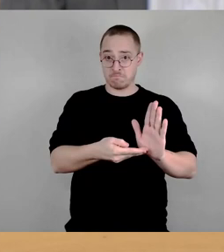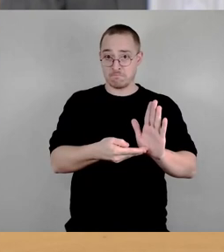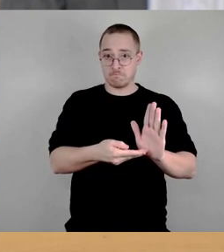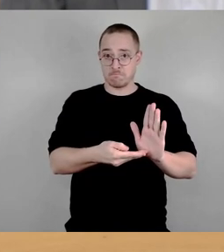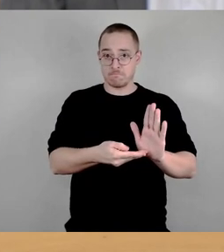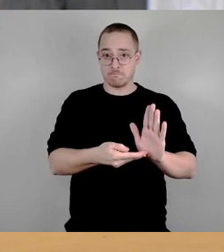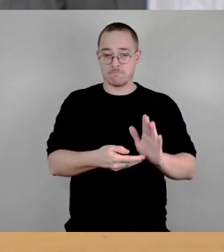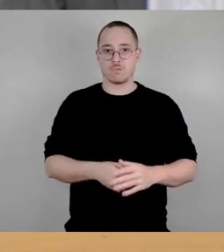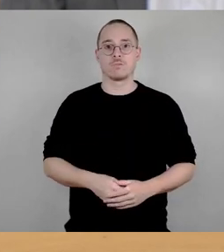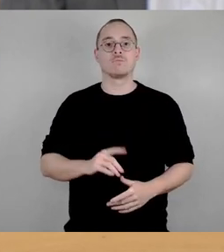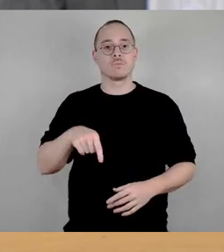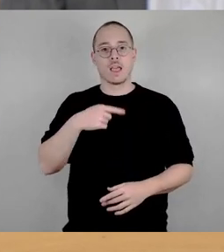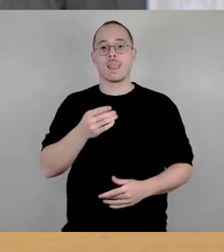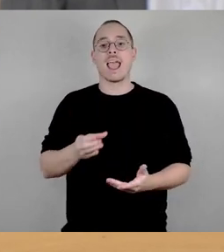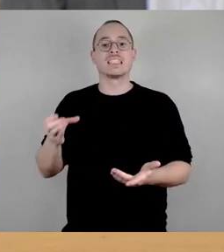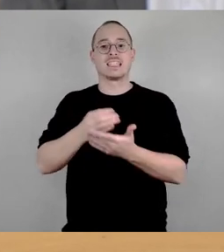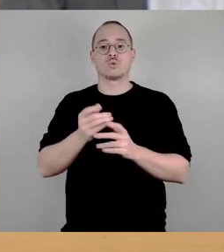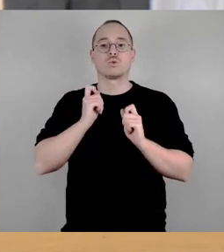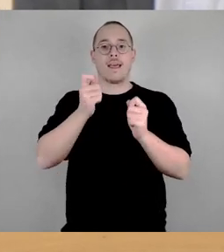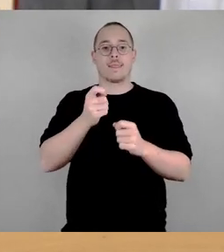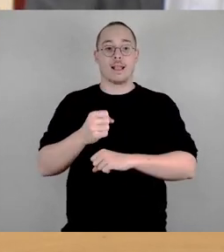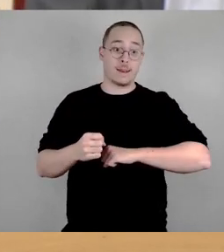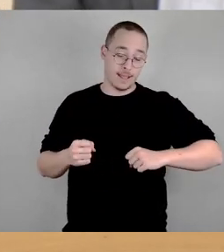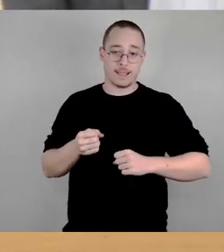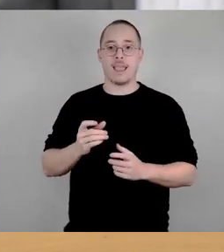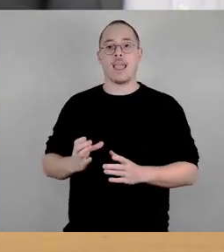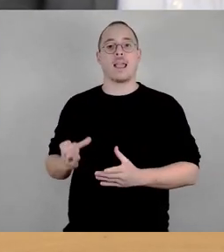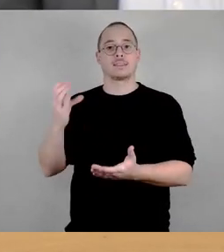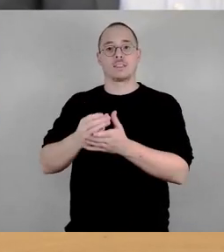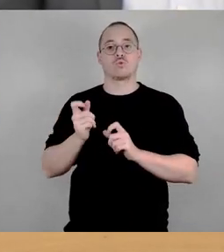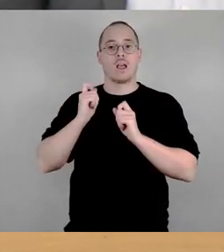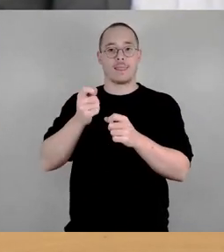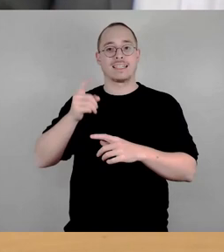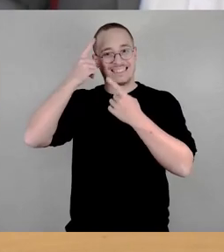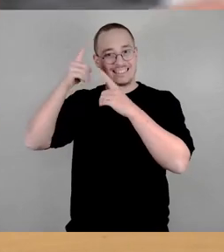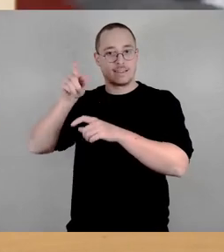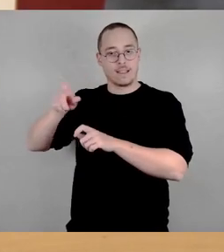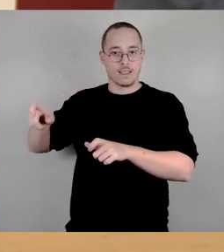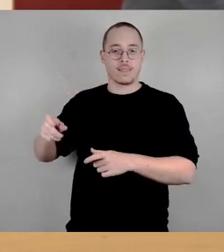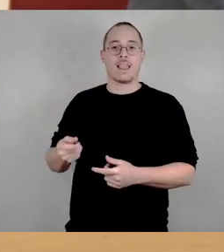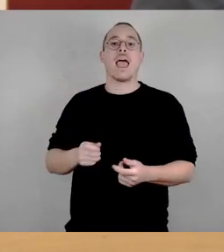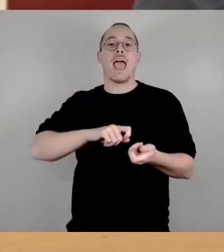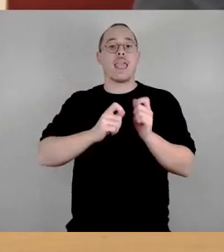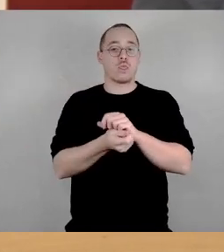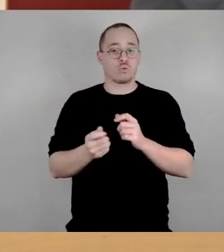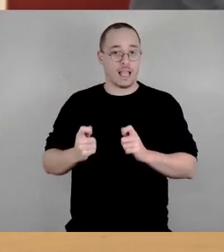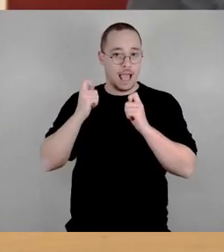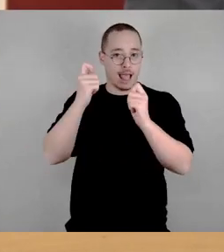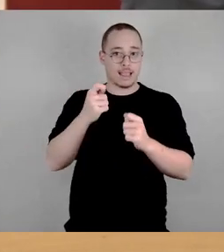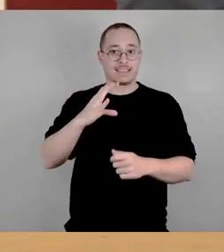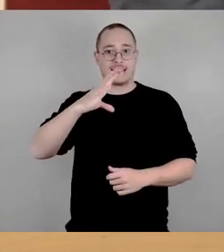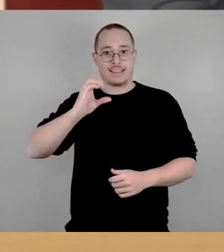Ersetzungsantrag Linke, Ersetzungsantrag Dissidenten, Änderungsantrag CDU, die eingebracht werden können. Und in der